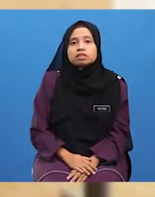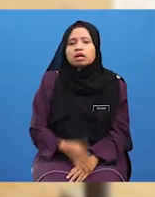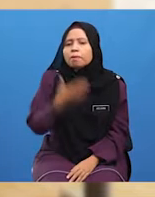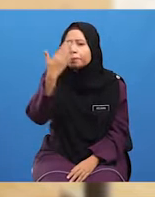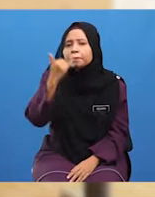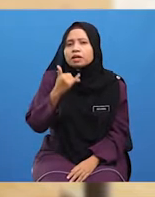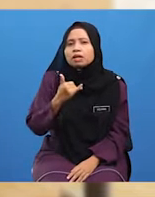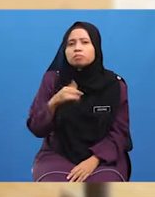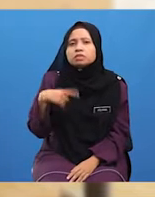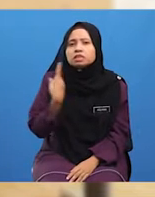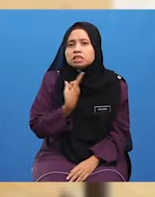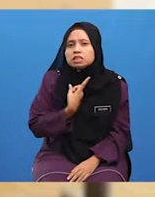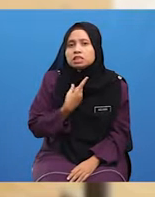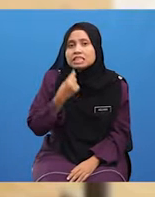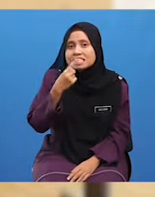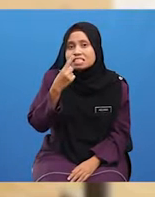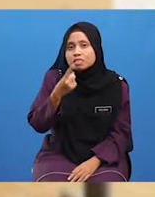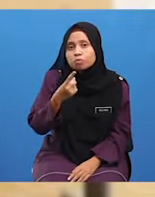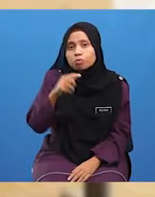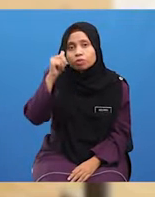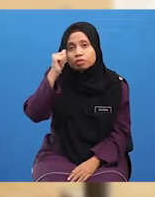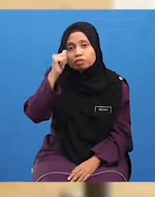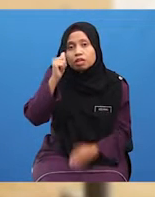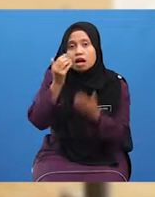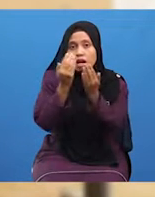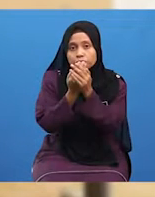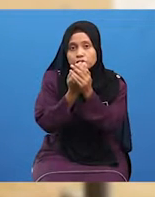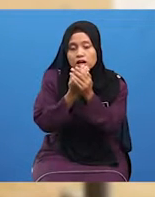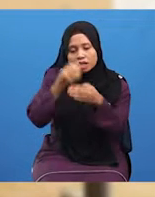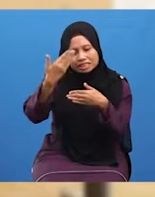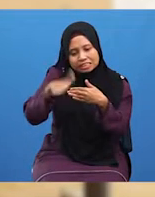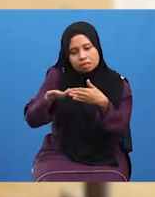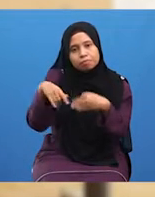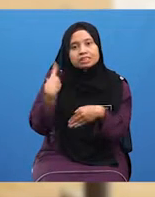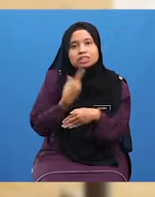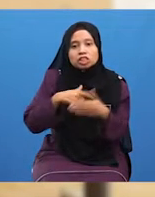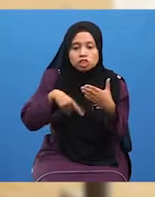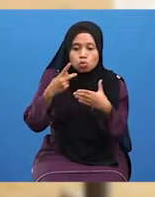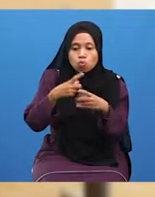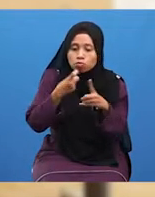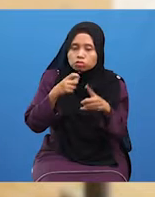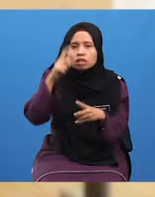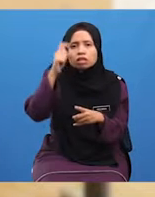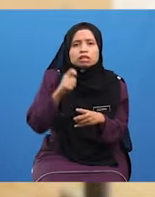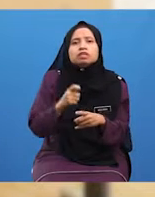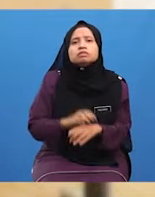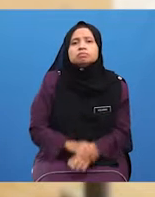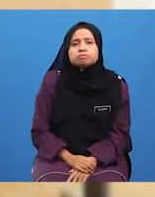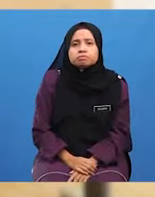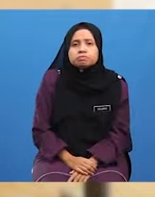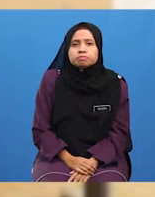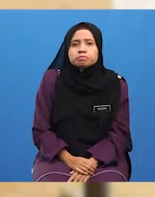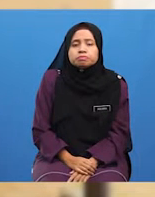Mengapa Kita Menyebut Alhamdulillah Selepas Kita Keluar Dari Tandas Ya